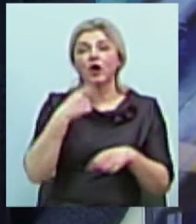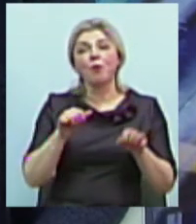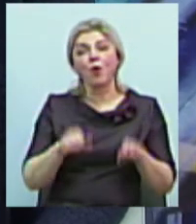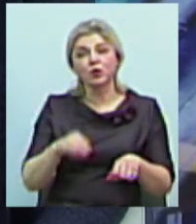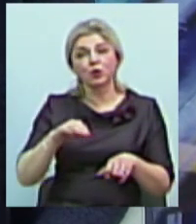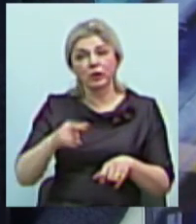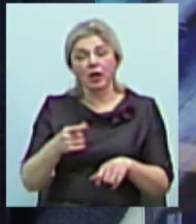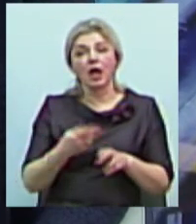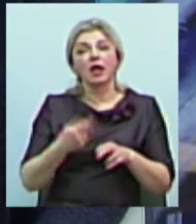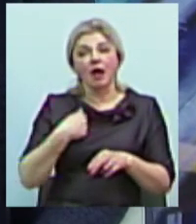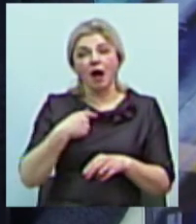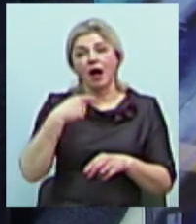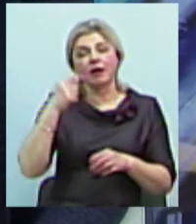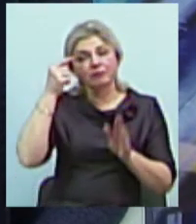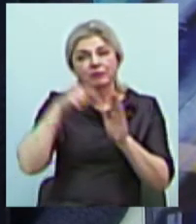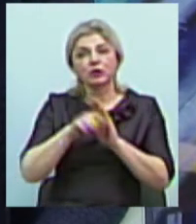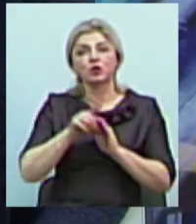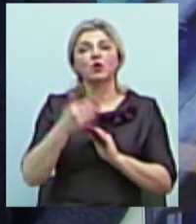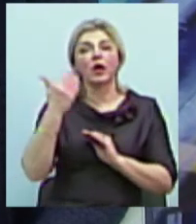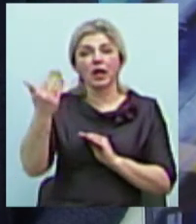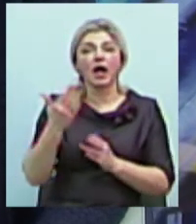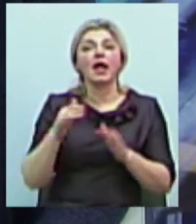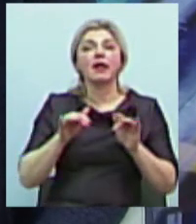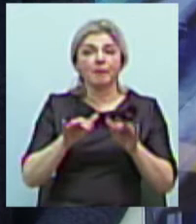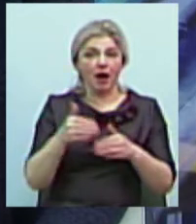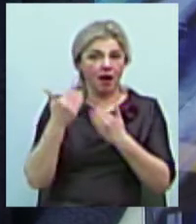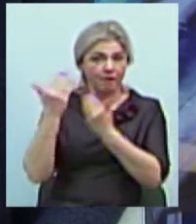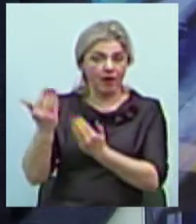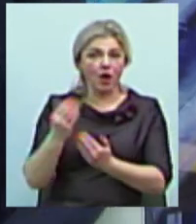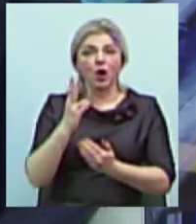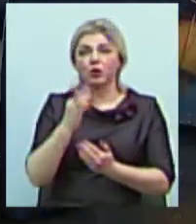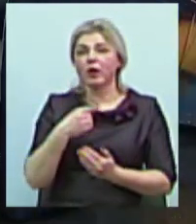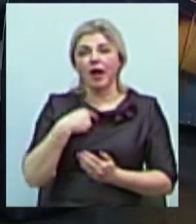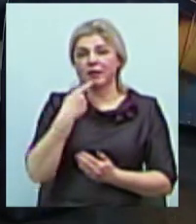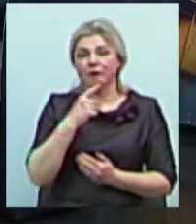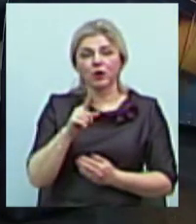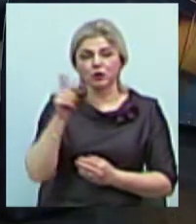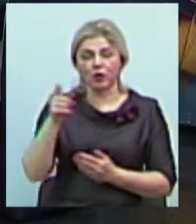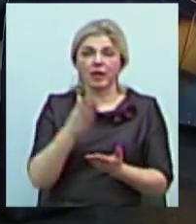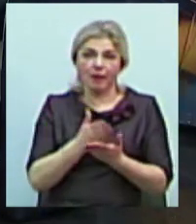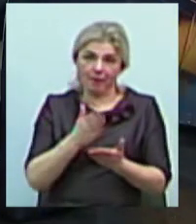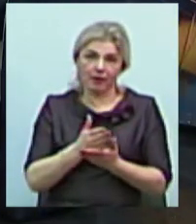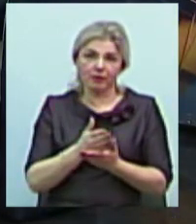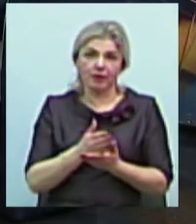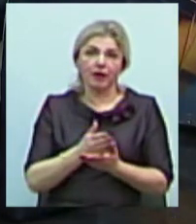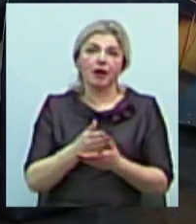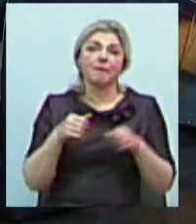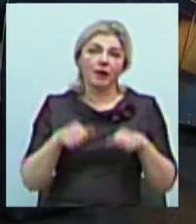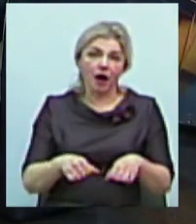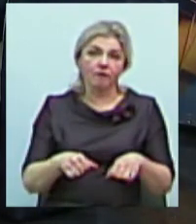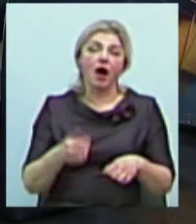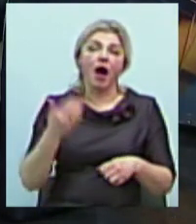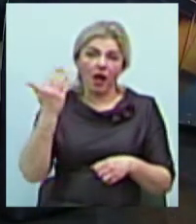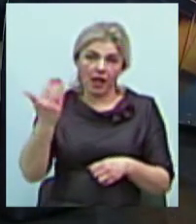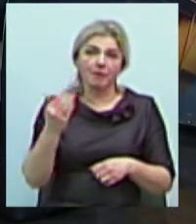їхня справа, я не можу їм казати, що робити. Це тільки тому, а не тому, що вони там... Але чи користуються вони, чи дійсно це